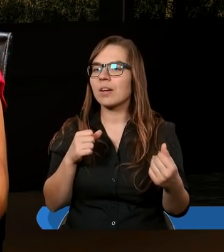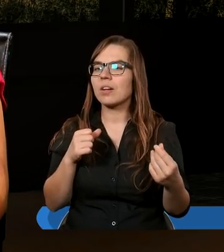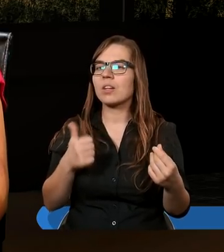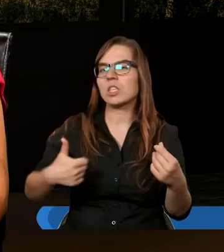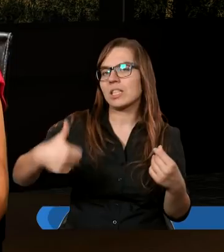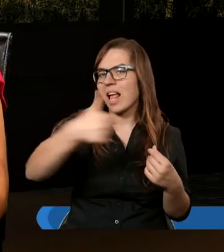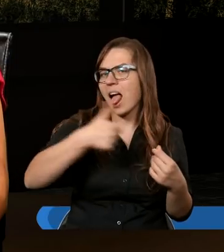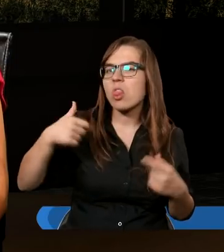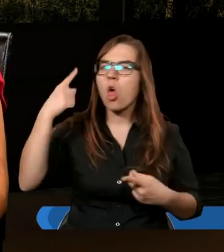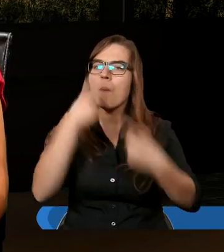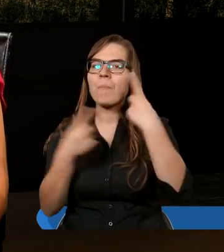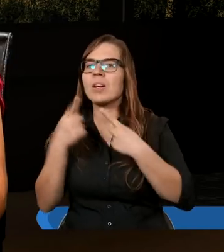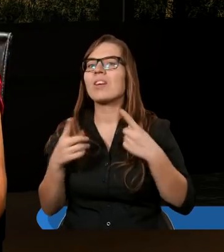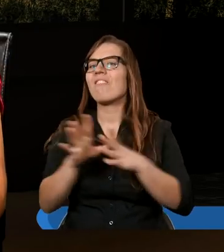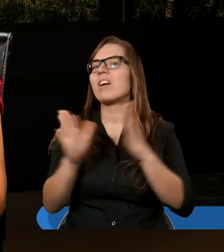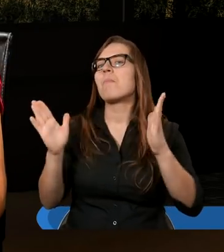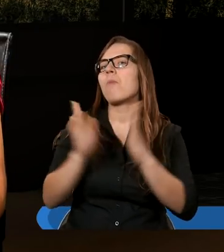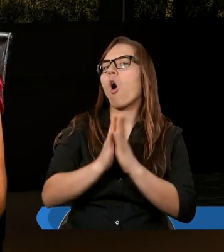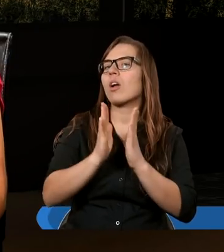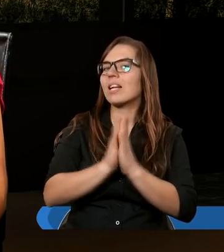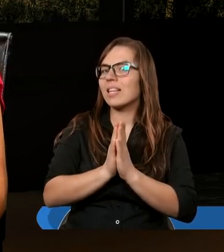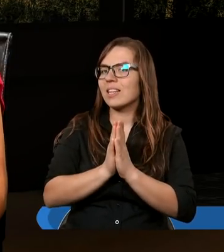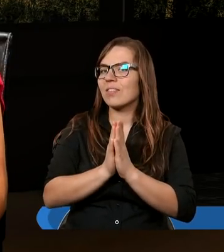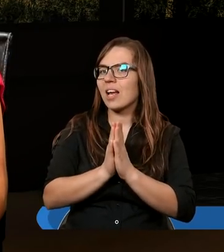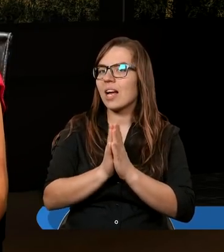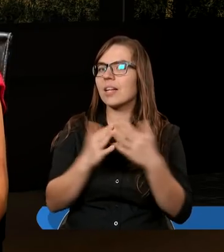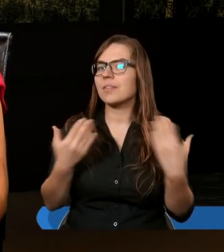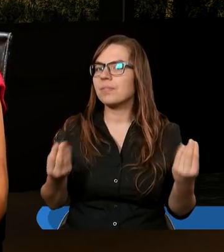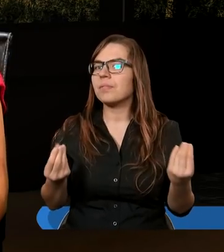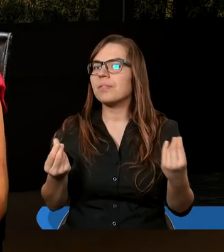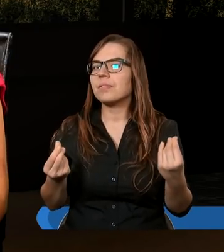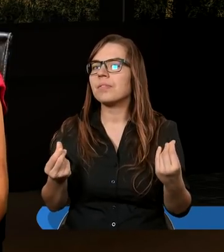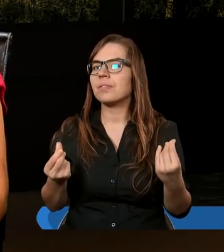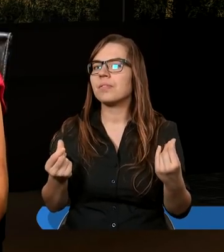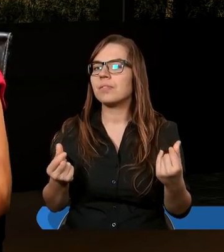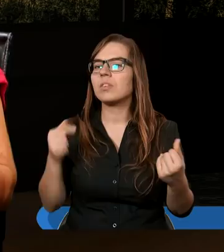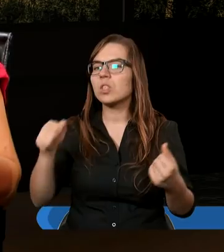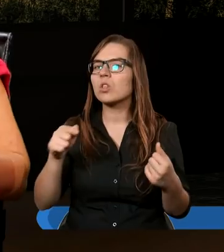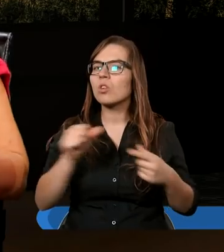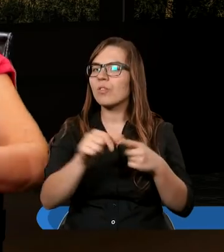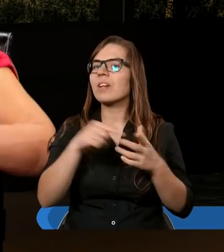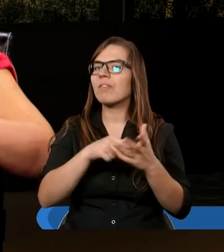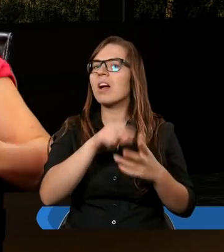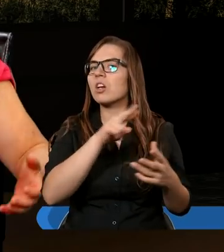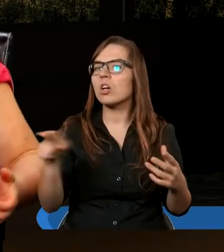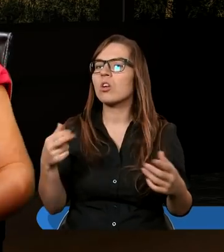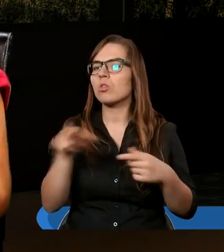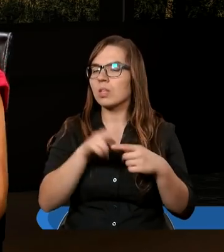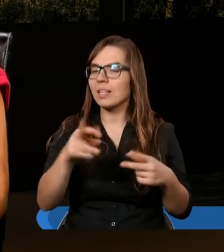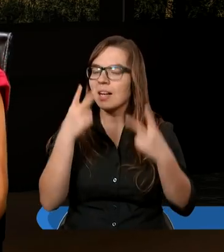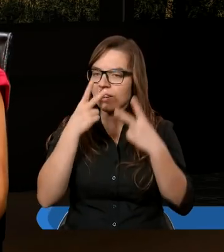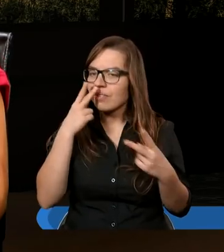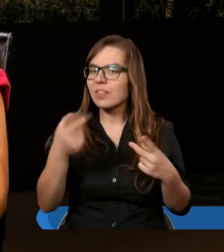jednomyślnie w modlitwie. I to są rzeczy, które tak się czyta,